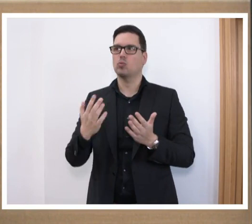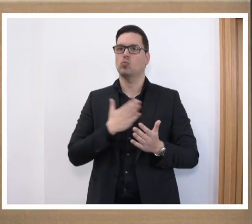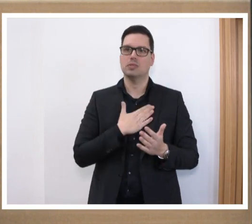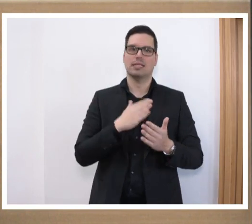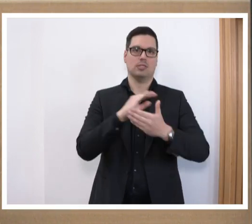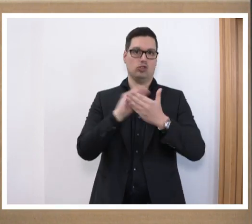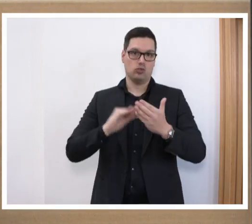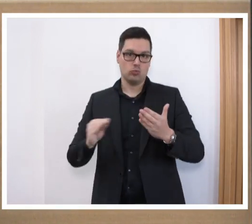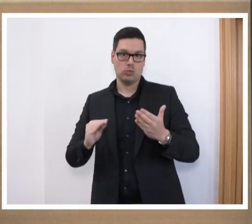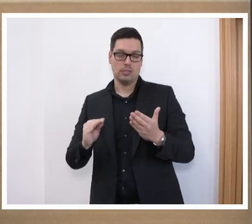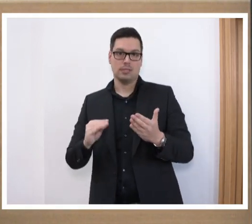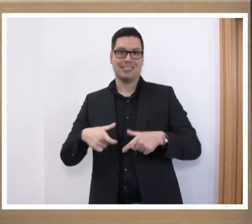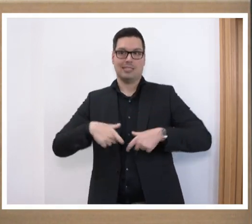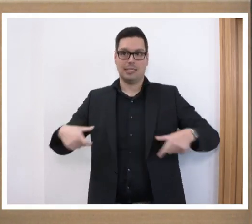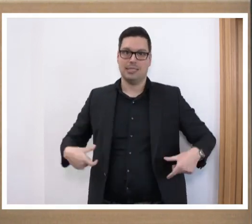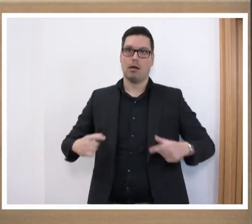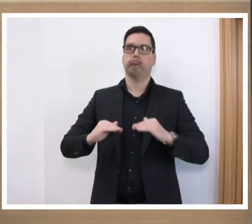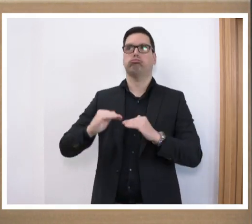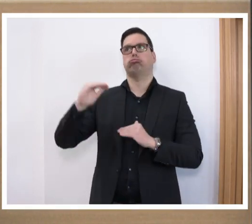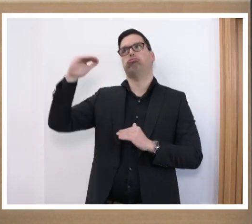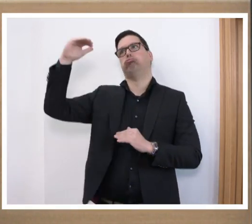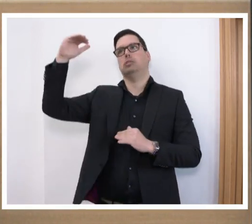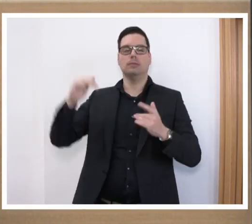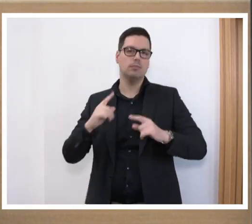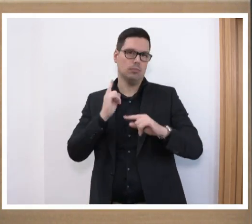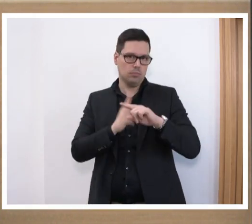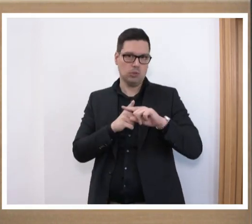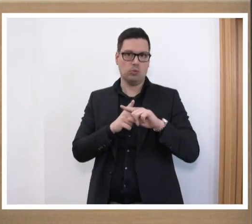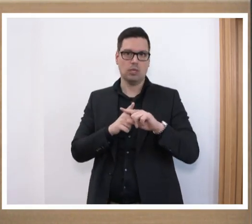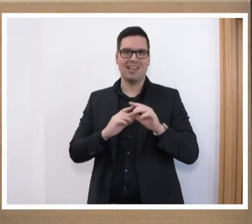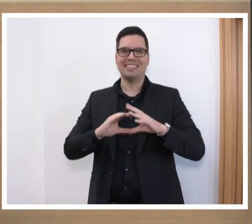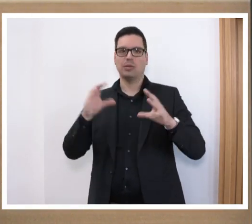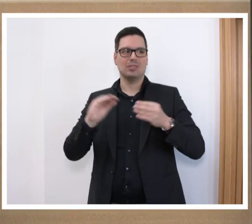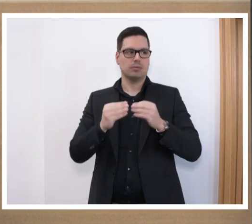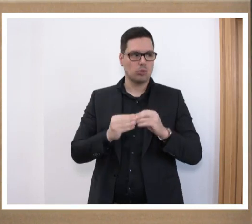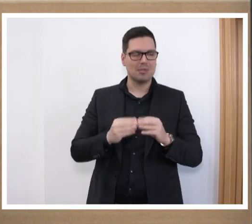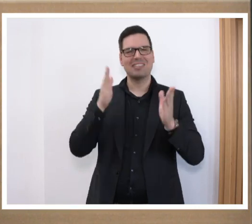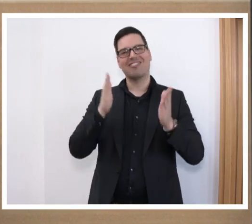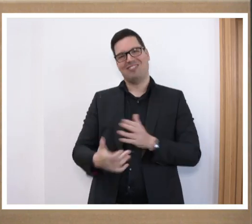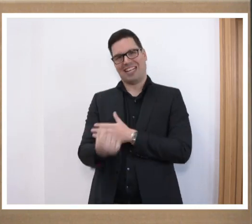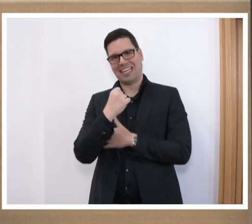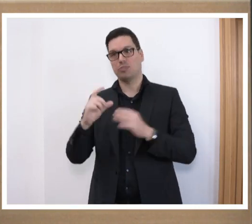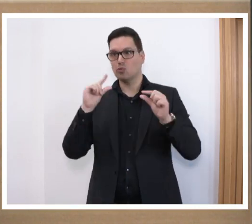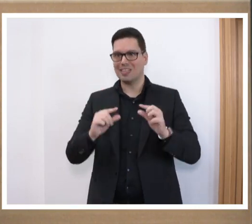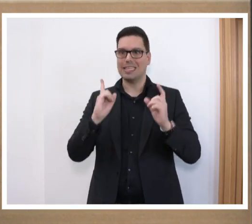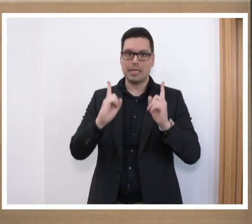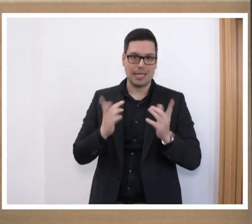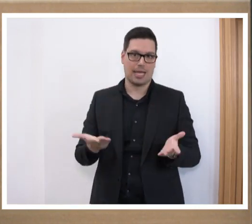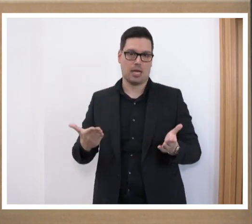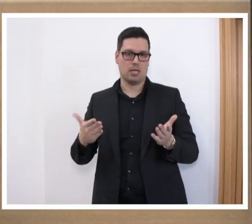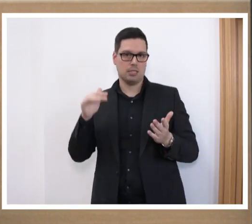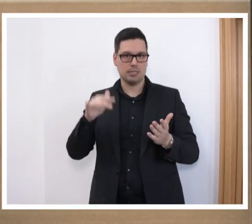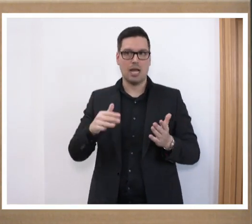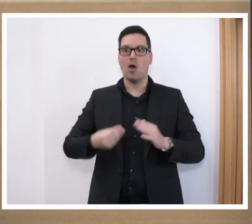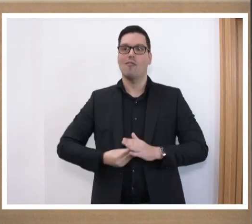und Kitas massiv angestiegen sind und dass wir vor allem ein großes Problem mit den Fachkräften haben. Das wird vor allem im Bereich